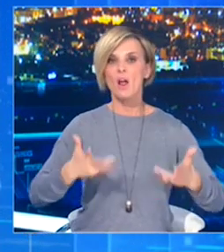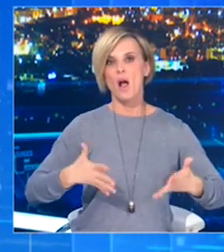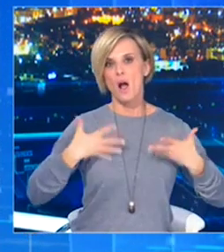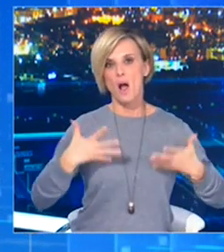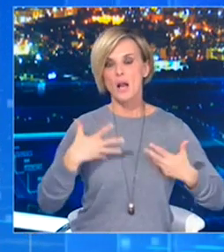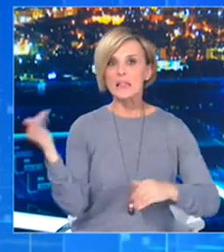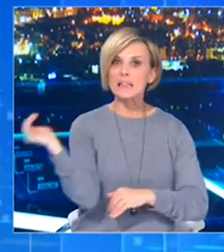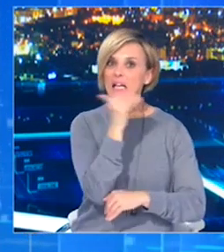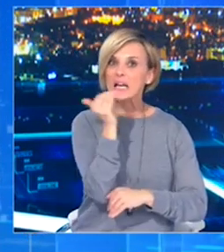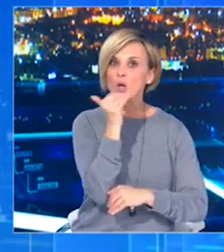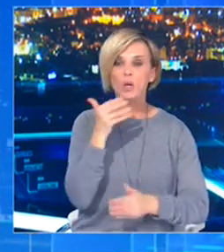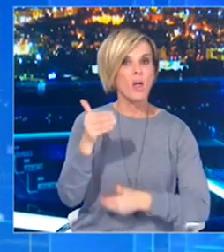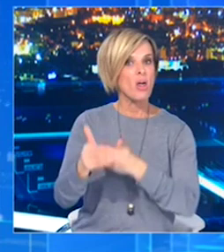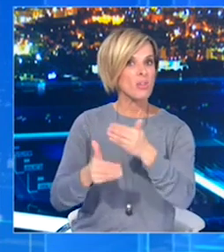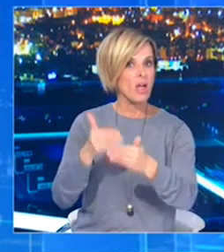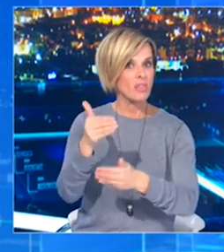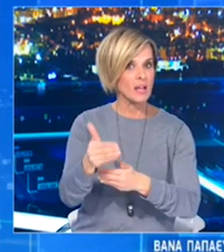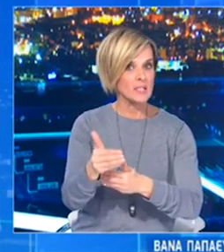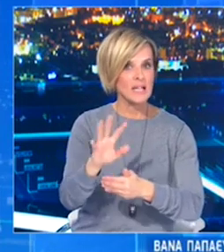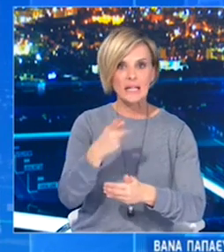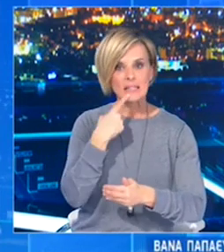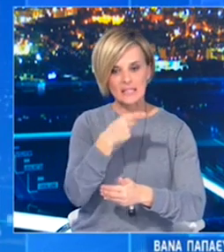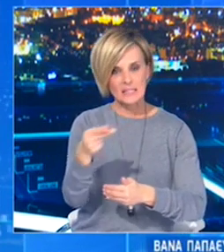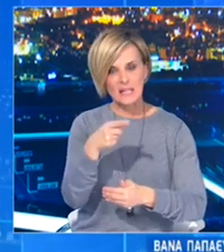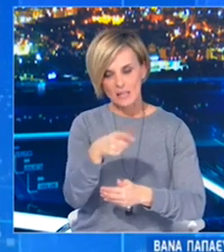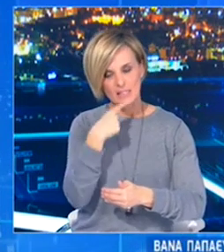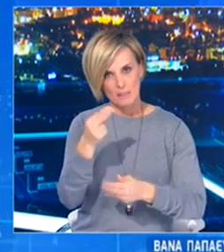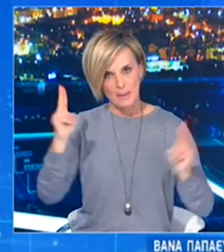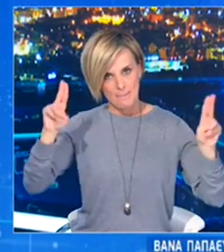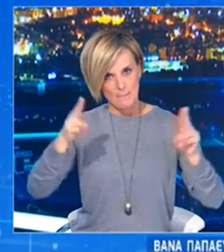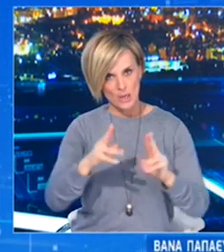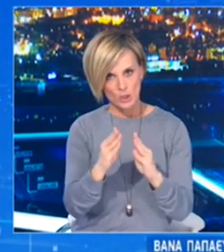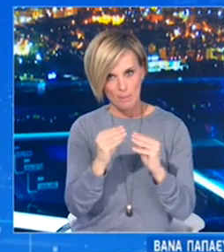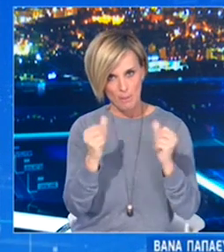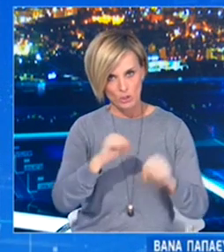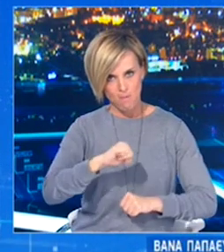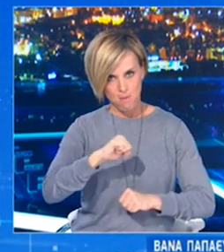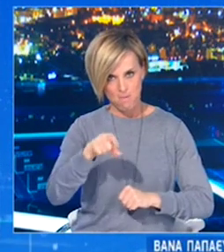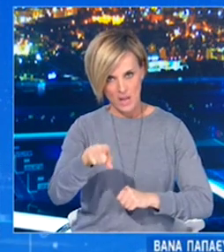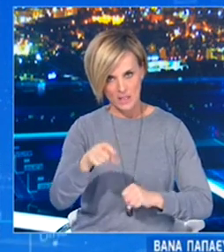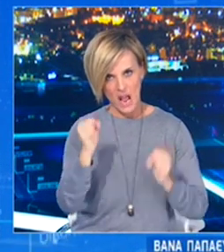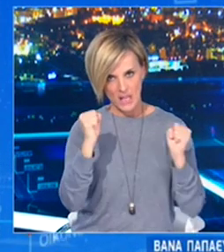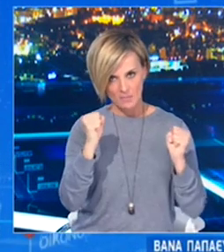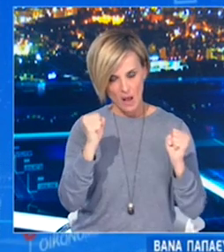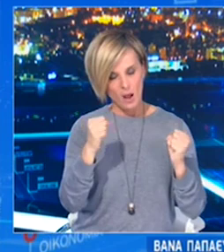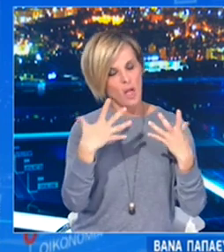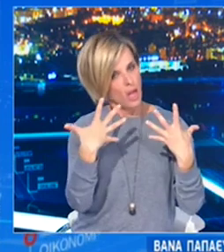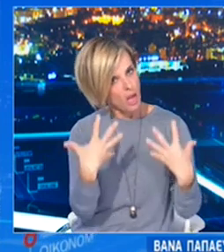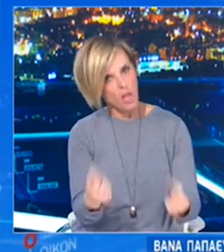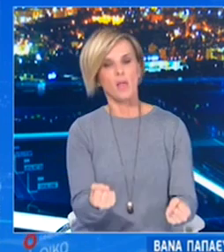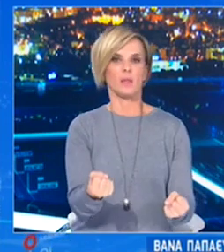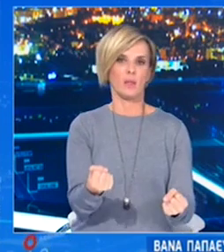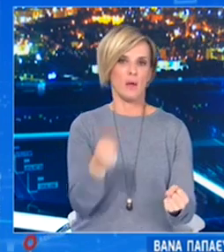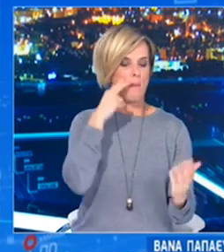εμβόλια δεν σημαίνει μείωση της ποιότητας ελέγχου της ασφάλειας των εμβολίων. Οι